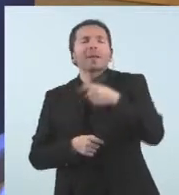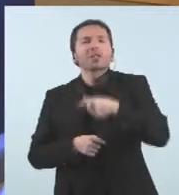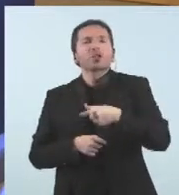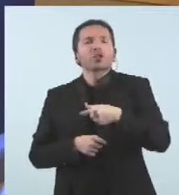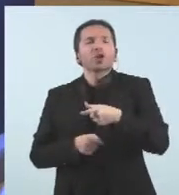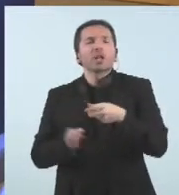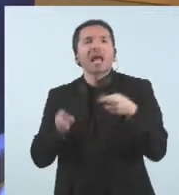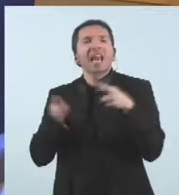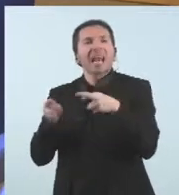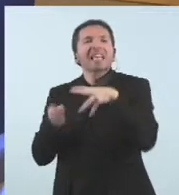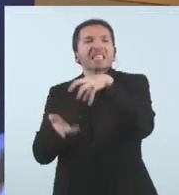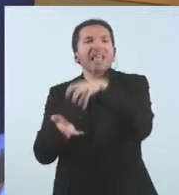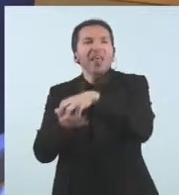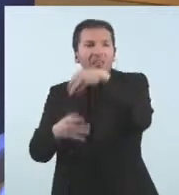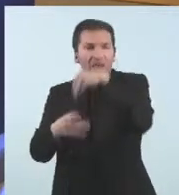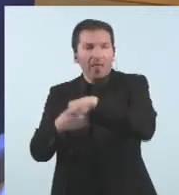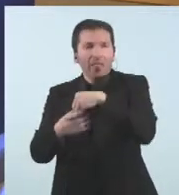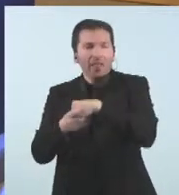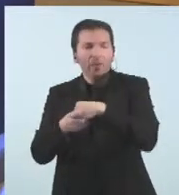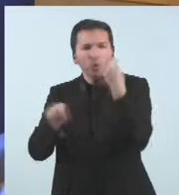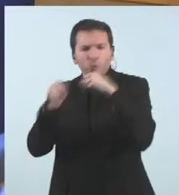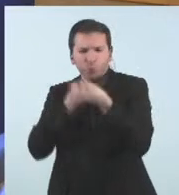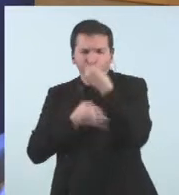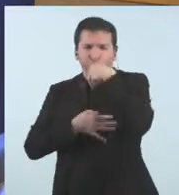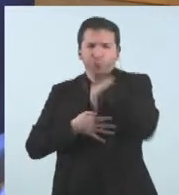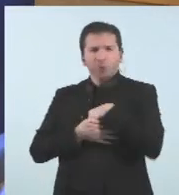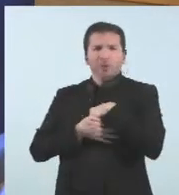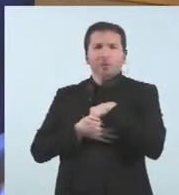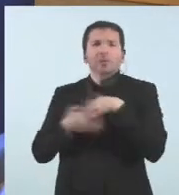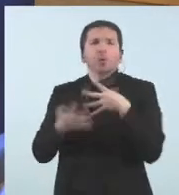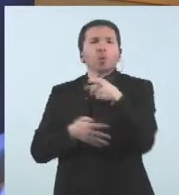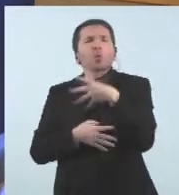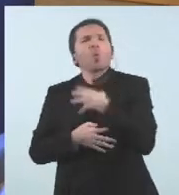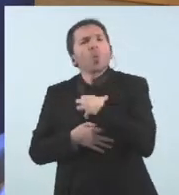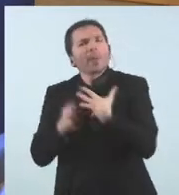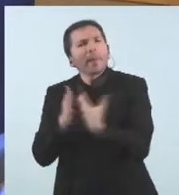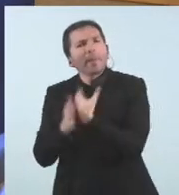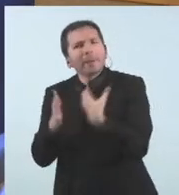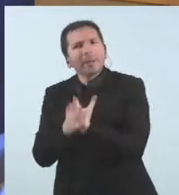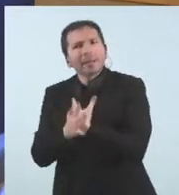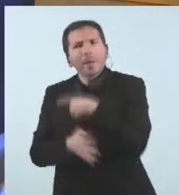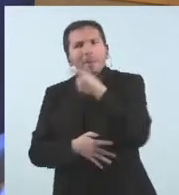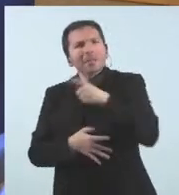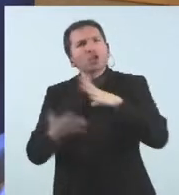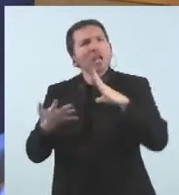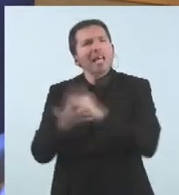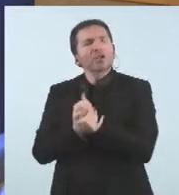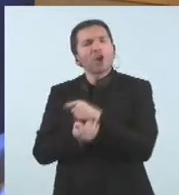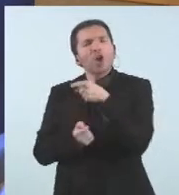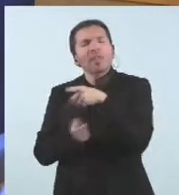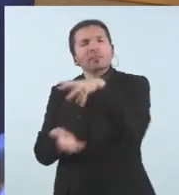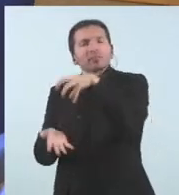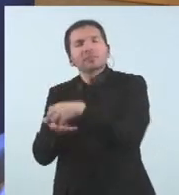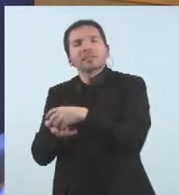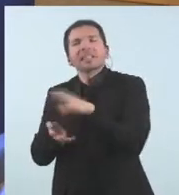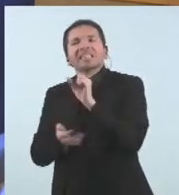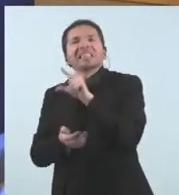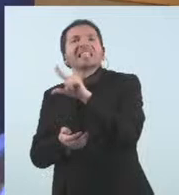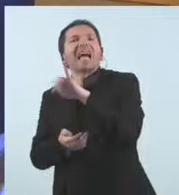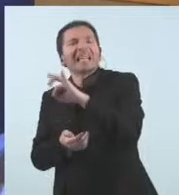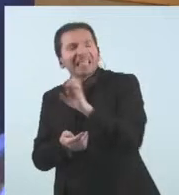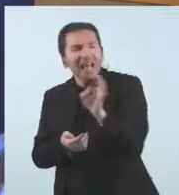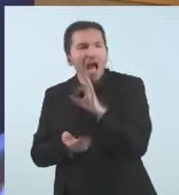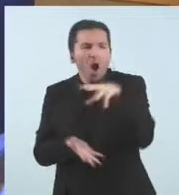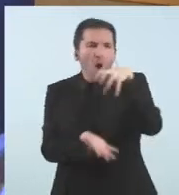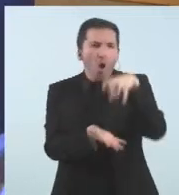Primer, li volia fer dues preguntes. La primera, si pot detallar quanta gent, si tots els que són de Salita i que la rebassa són padrins o també hi ha